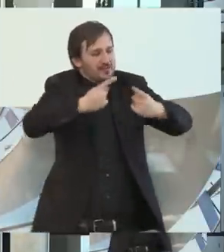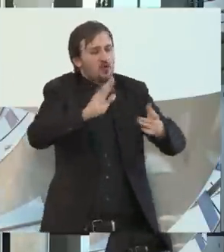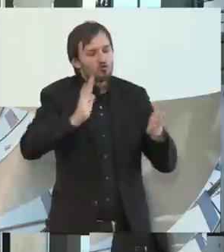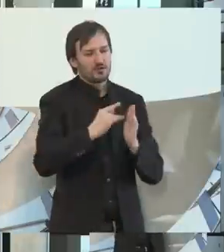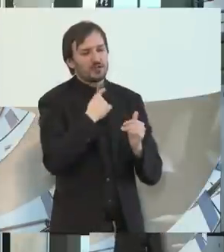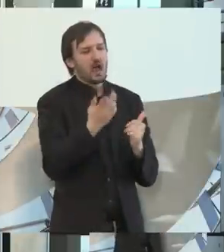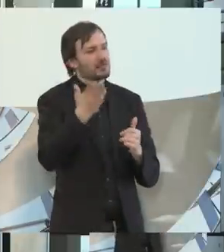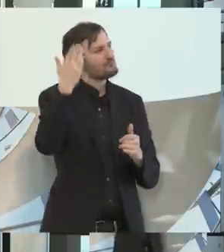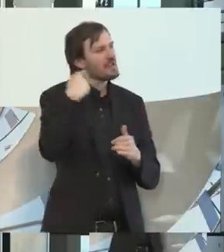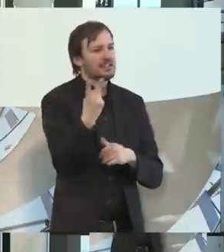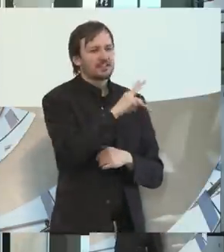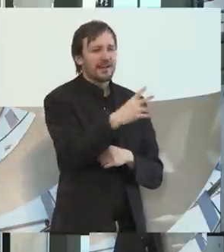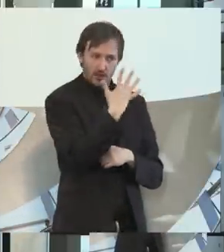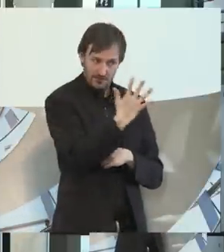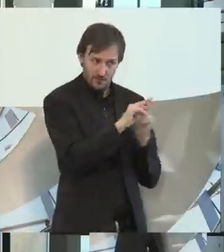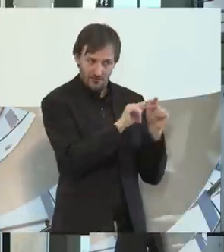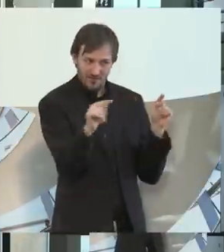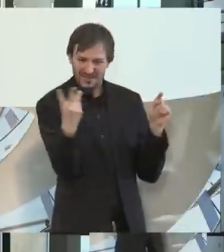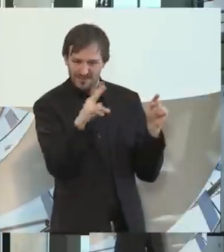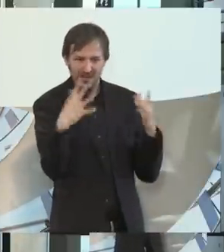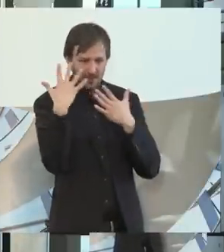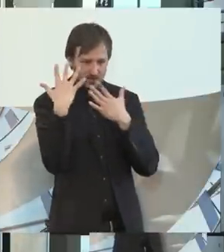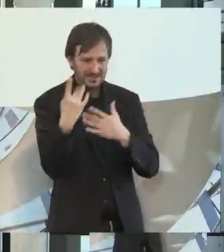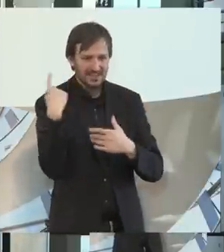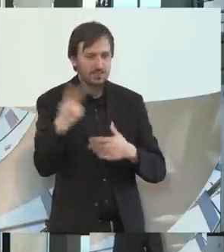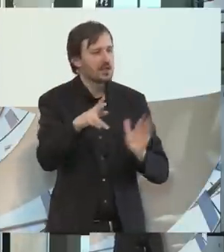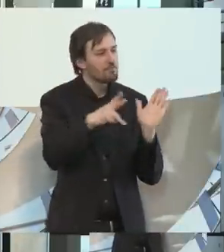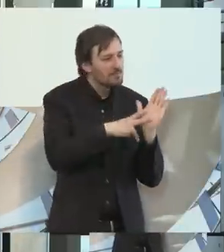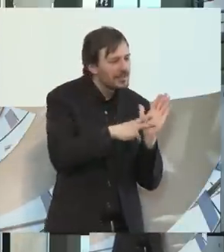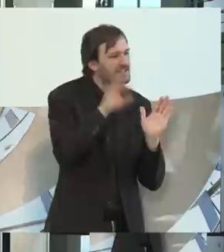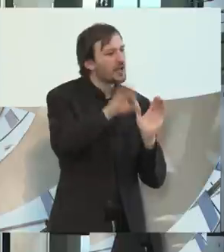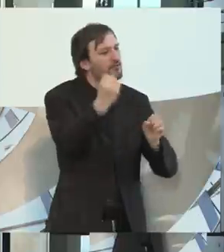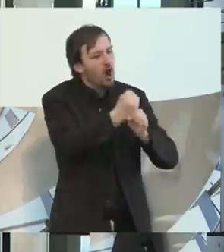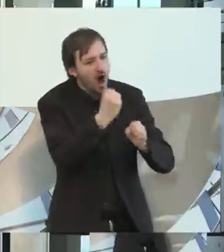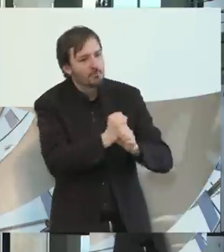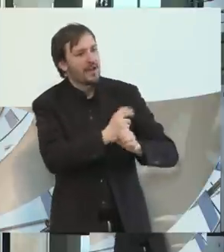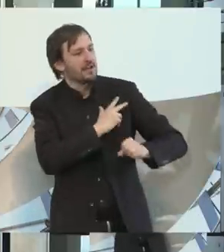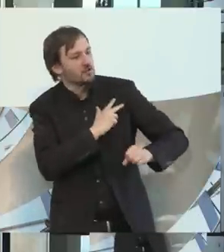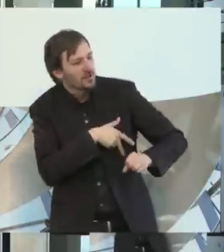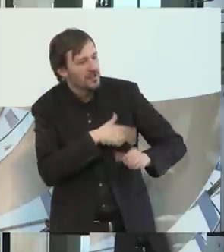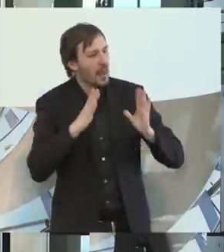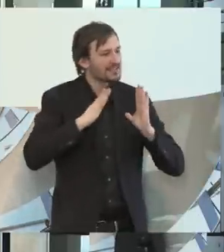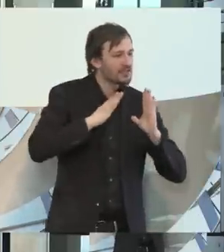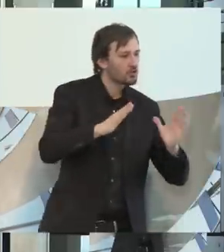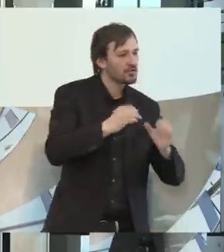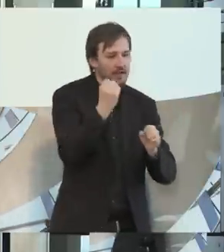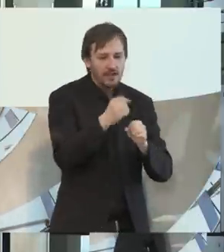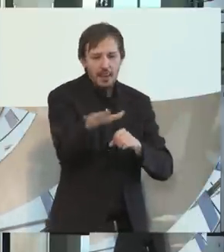rufen. Er war von 2005 bis 2010 Minister für Arbeit, Gesundheit und Soziales des Landes Nordrhein-Westfalen.